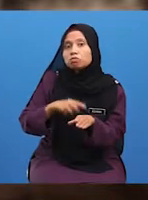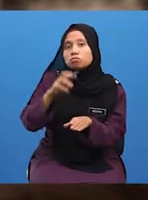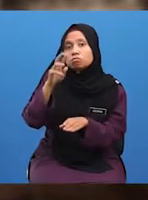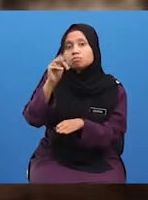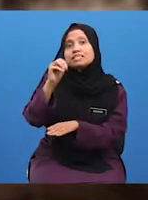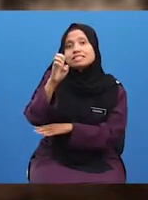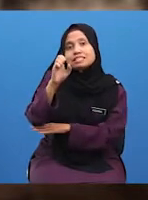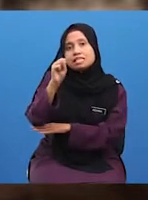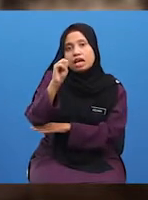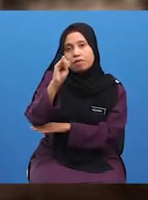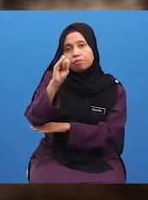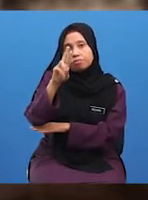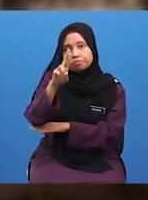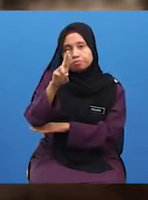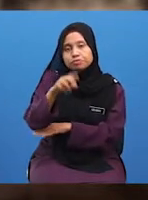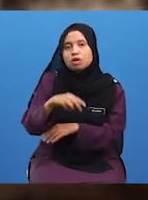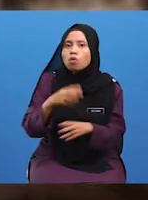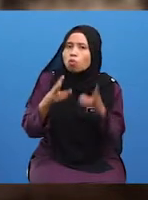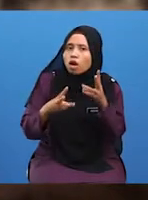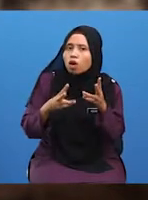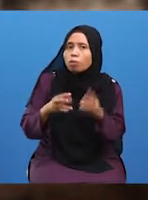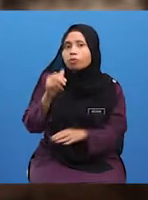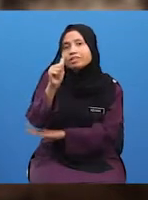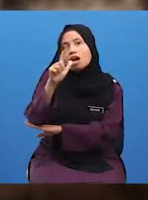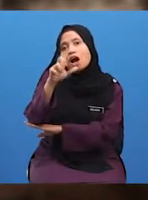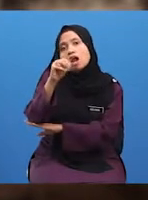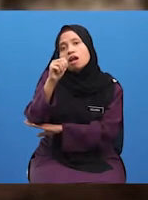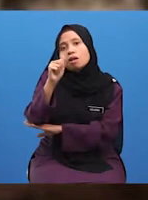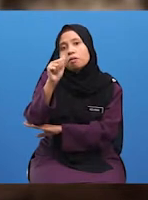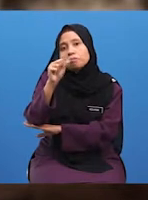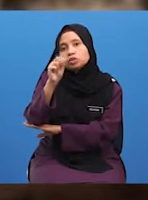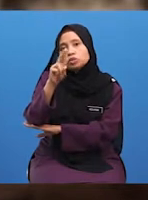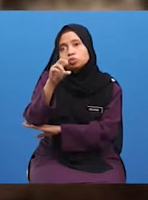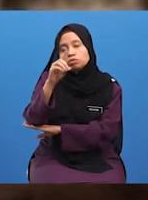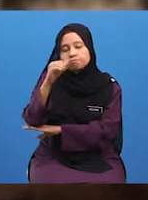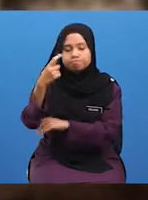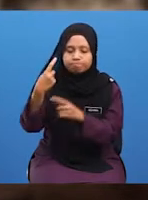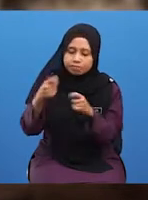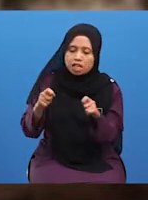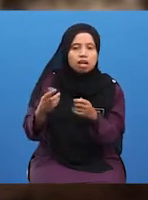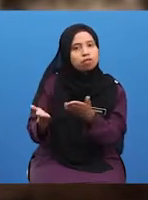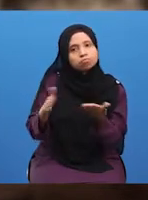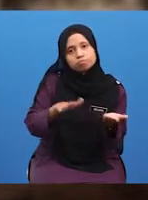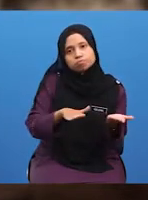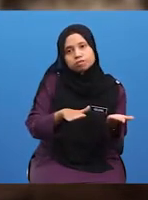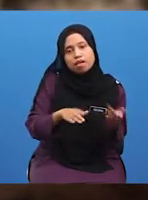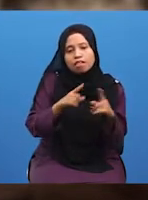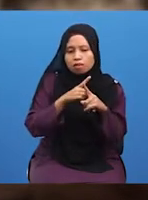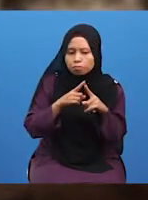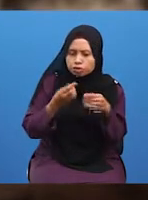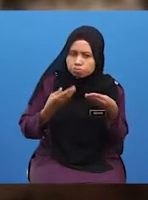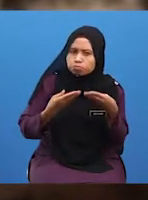Mesir. Meskipun Al-Mas'udi telah lama meninggal dunia, namun